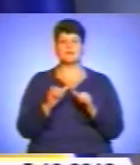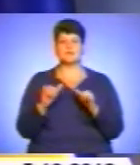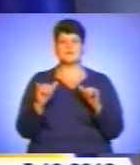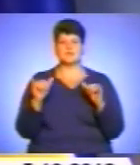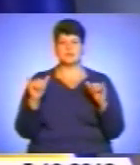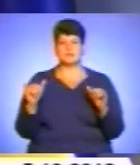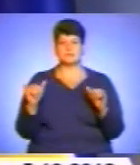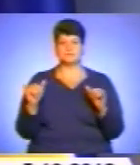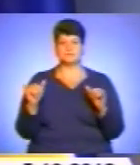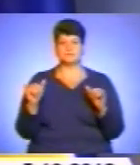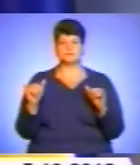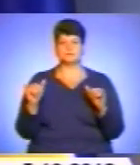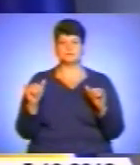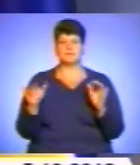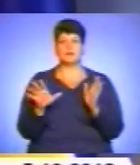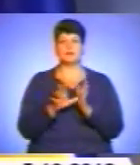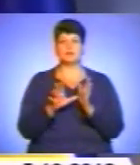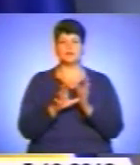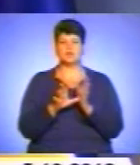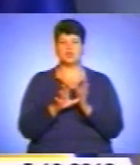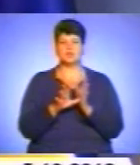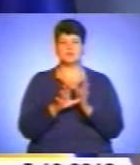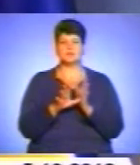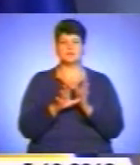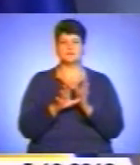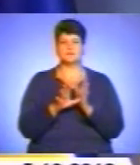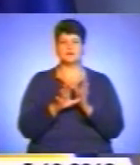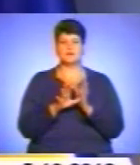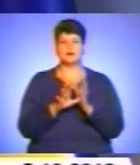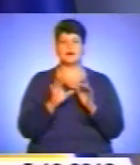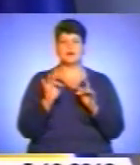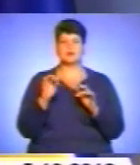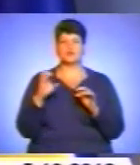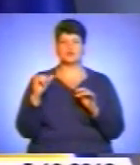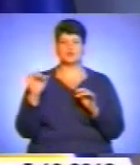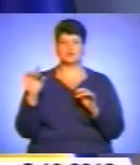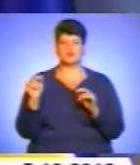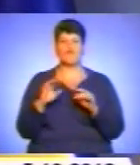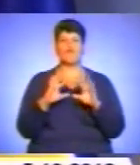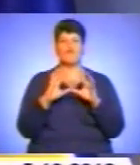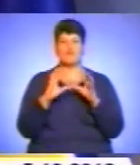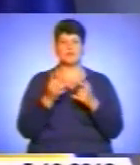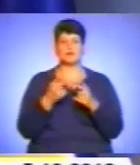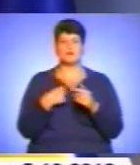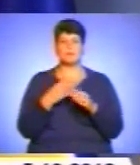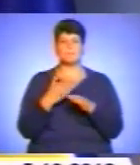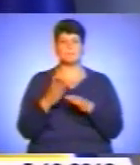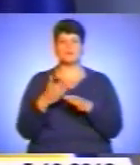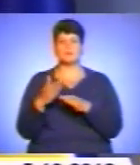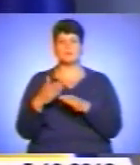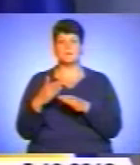енергетических ресурсів в світі, вона постепенно